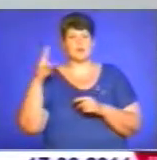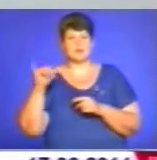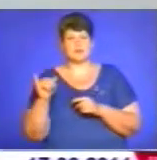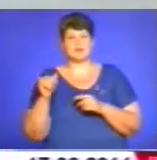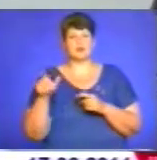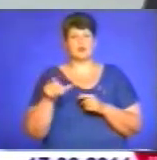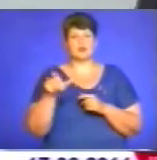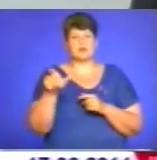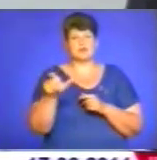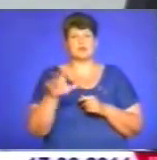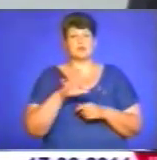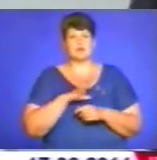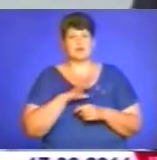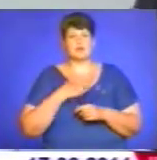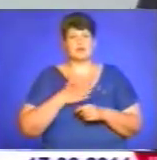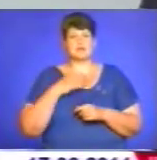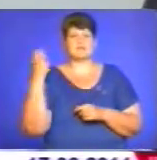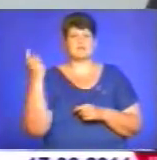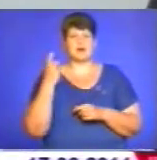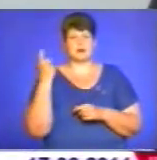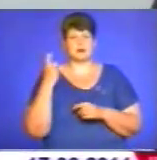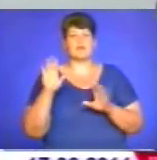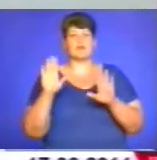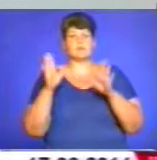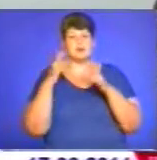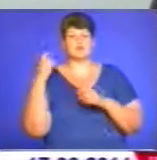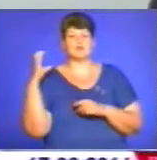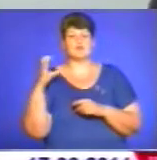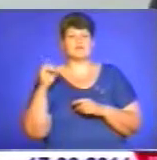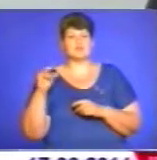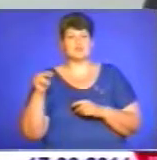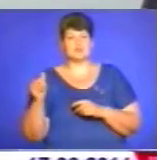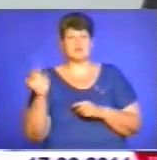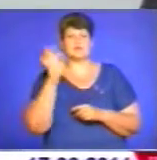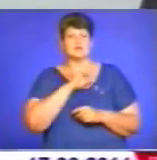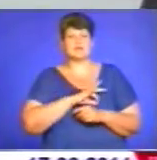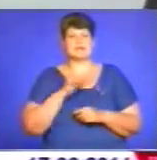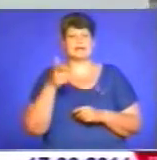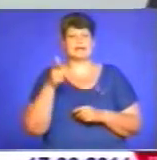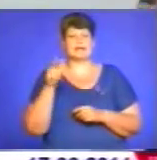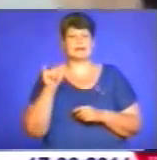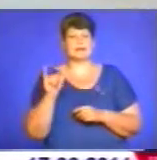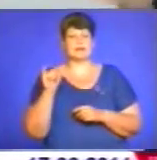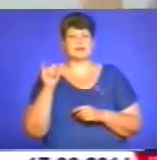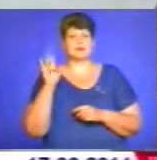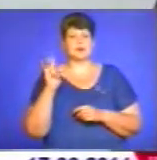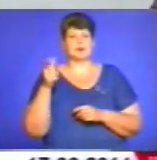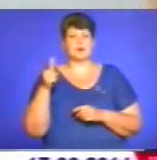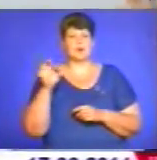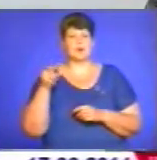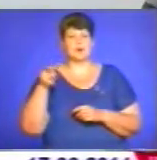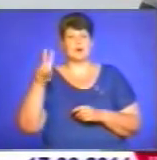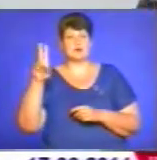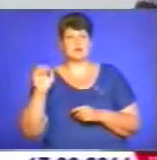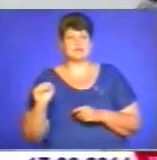і навіть у нас в Харкові був на початку січня випадок використання ефекту Геймгольца в великих колонках